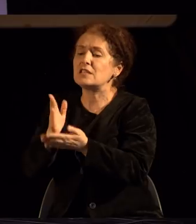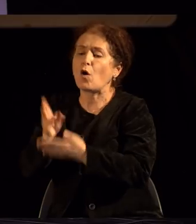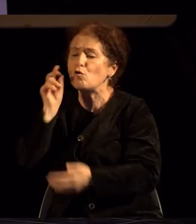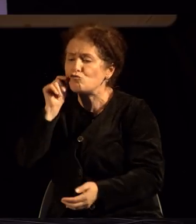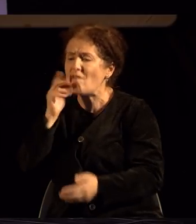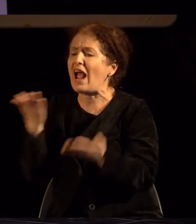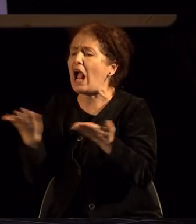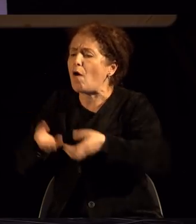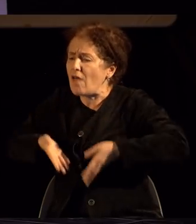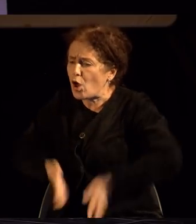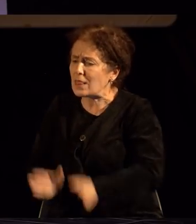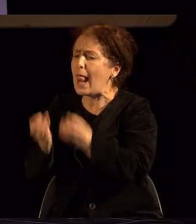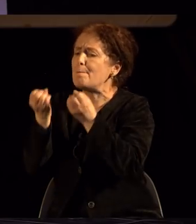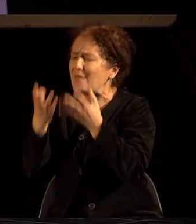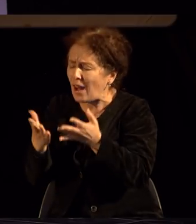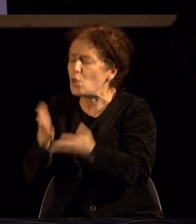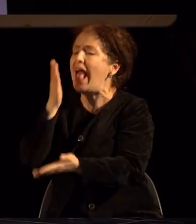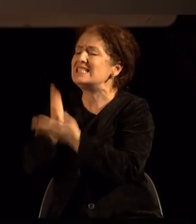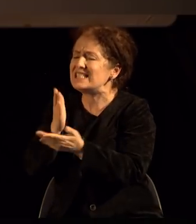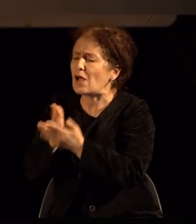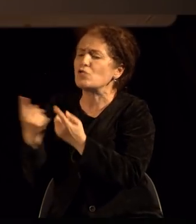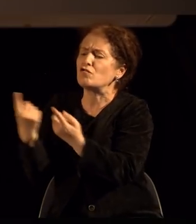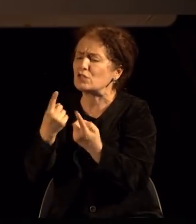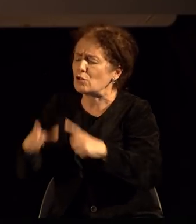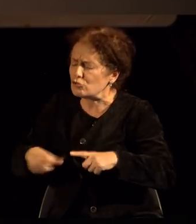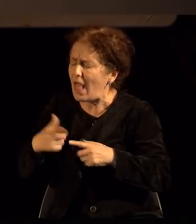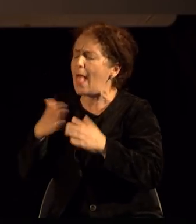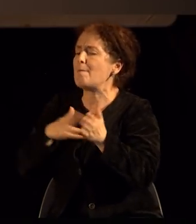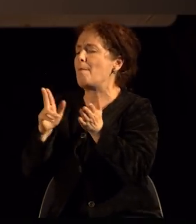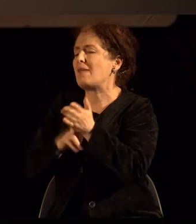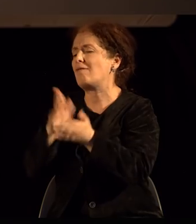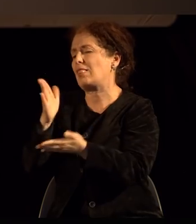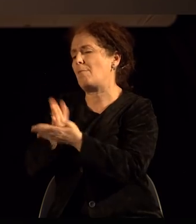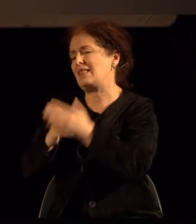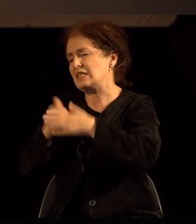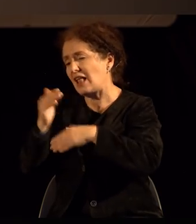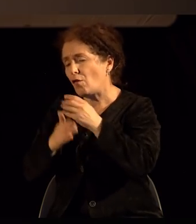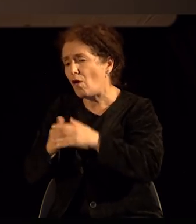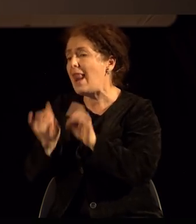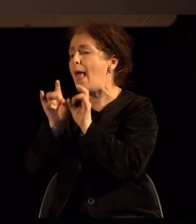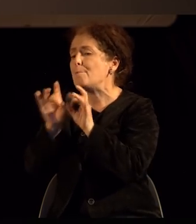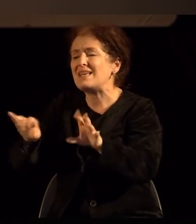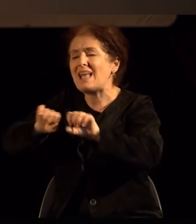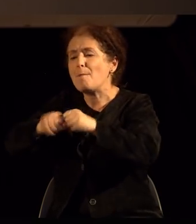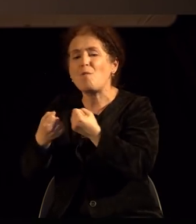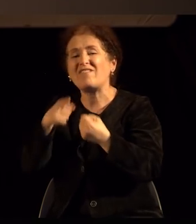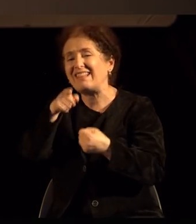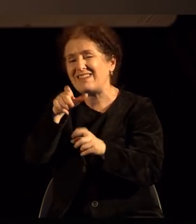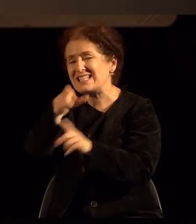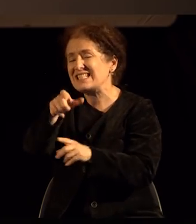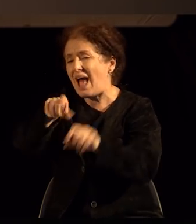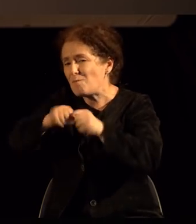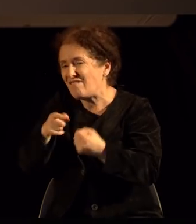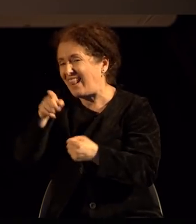има право на задоволството секој седори тоа задоволството не повредува некој друг и затоа само би сакала